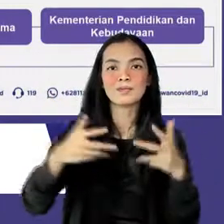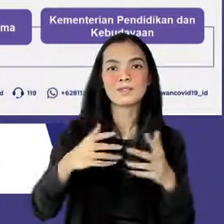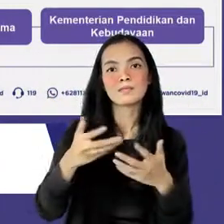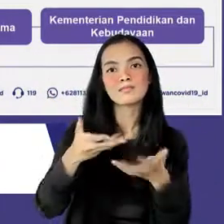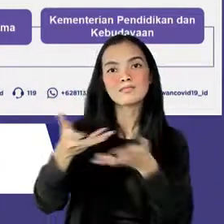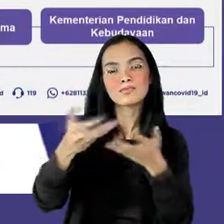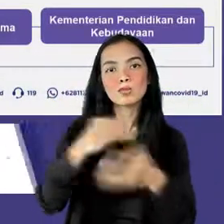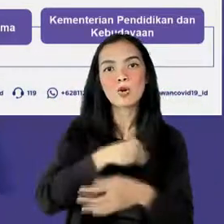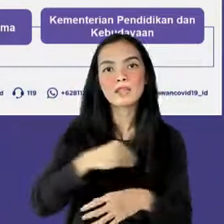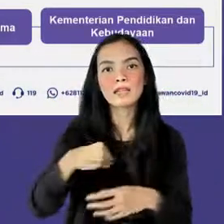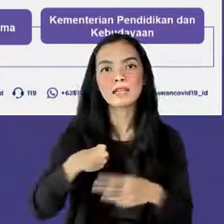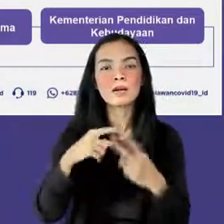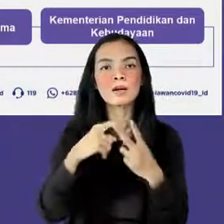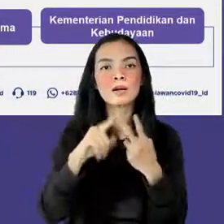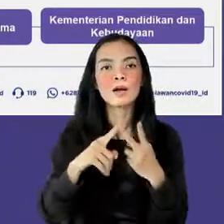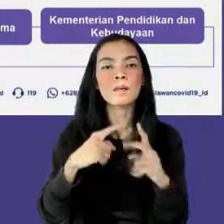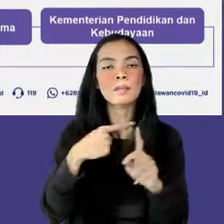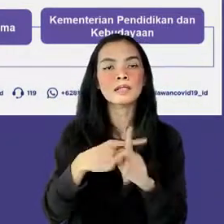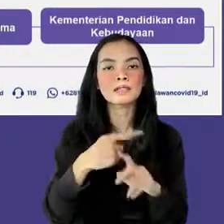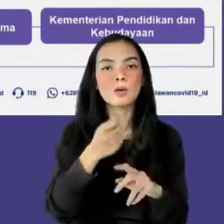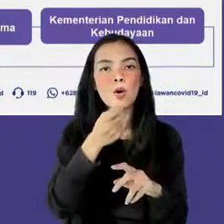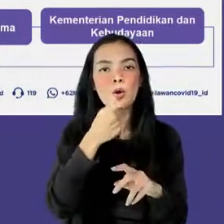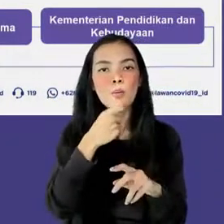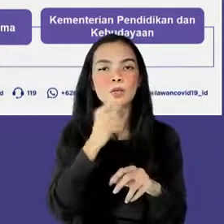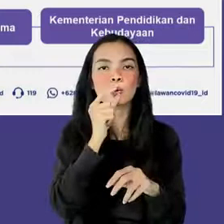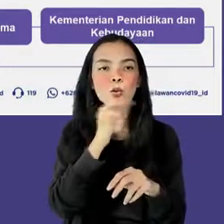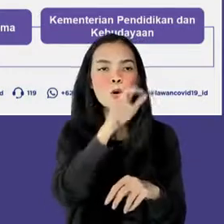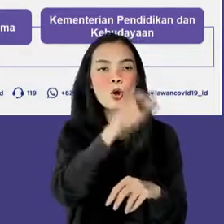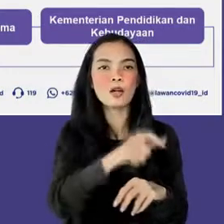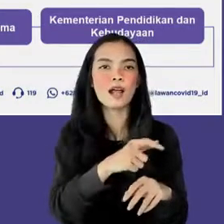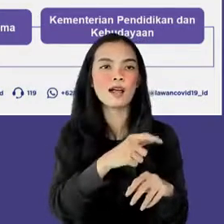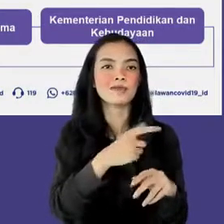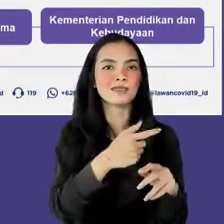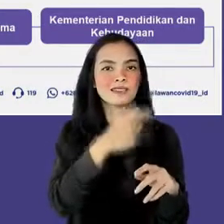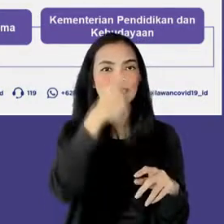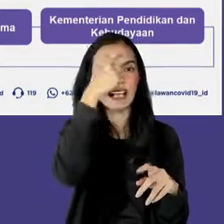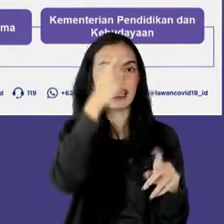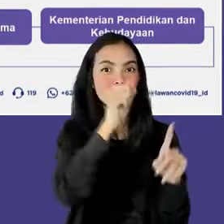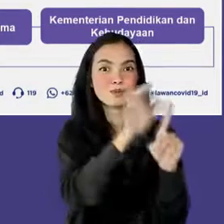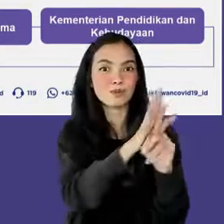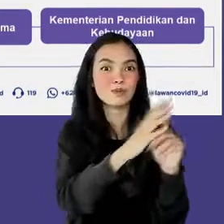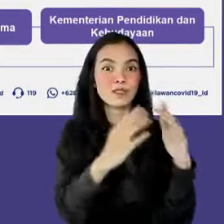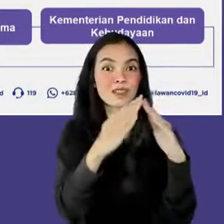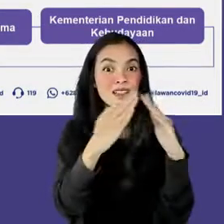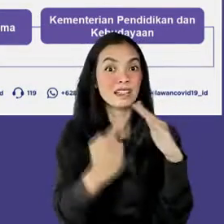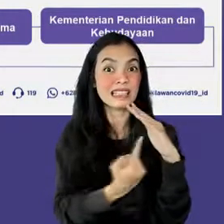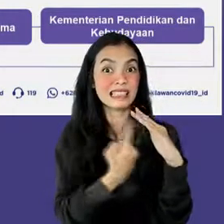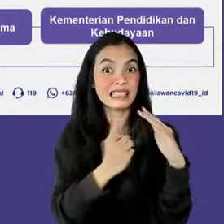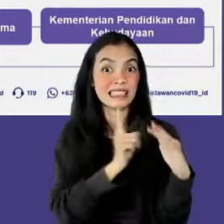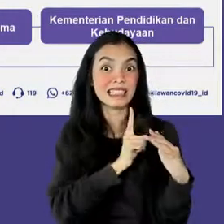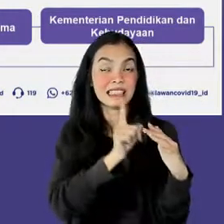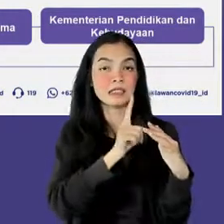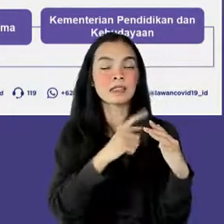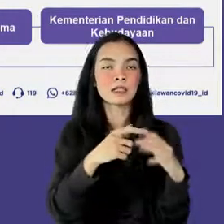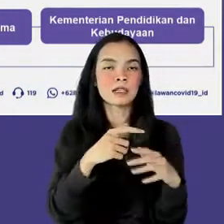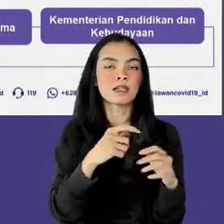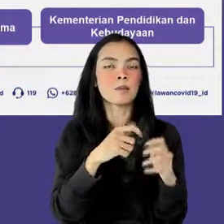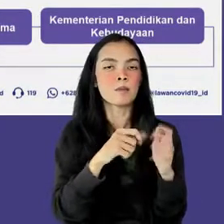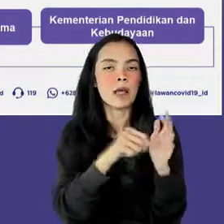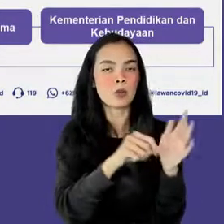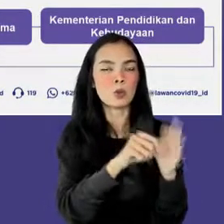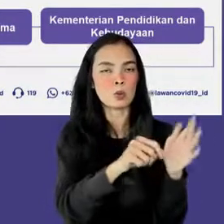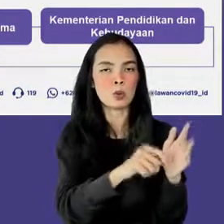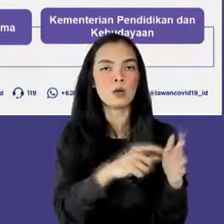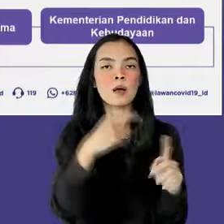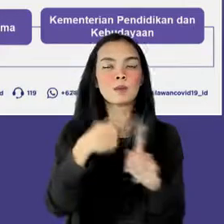bagi pasien isolasi mandiri juga diberikan pemerintah terus berusaha menambahkan jumlah bantuan sosial